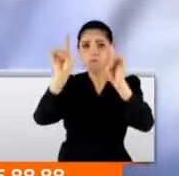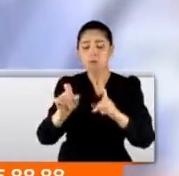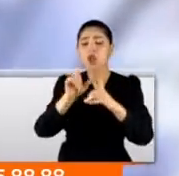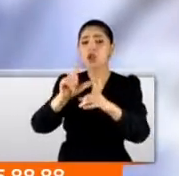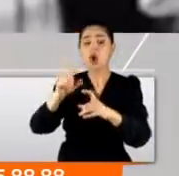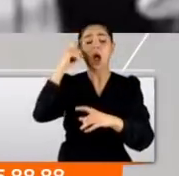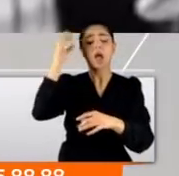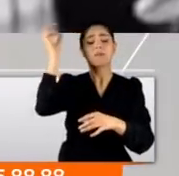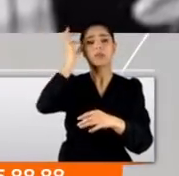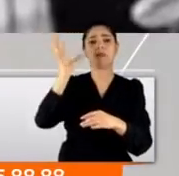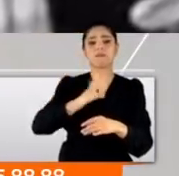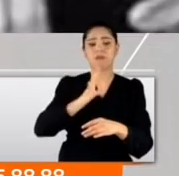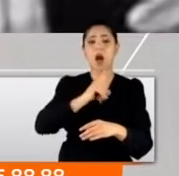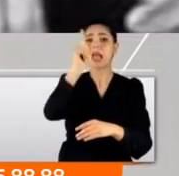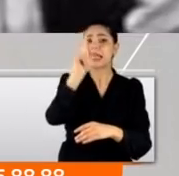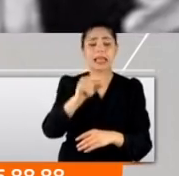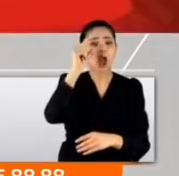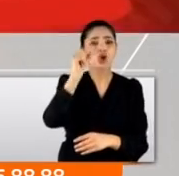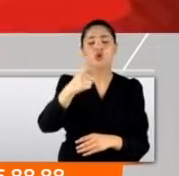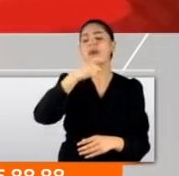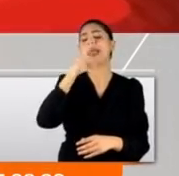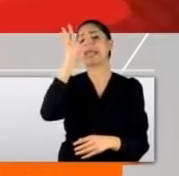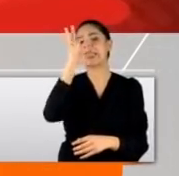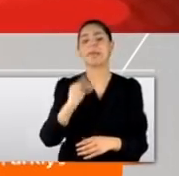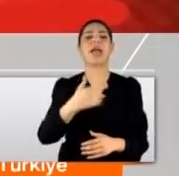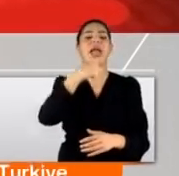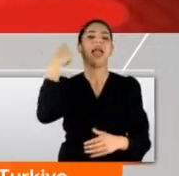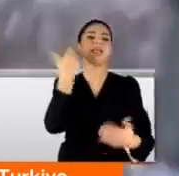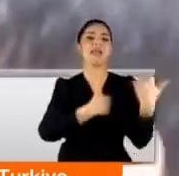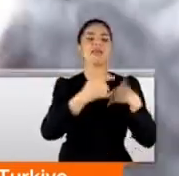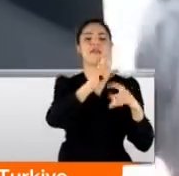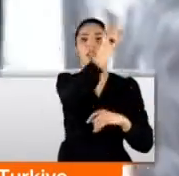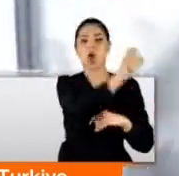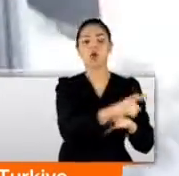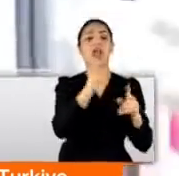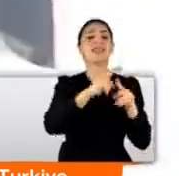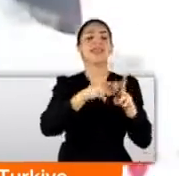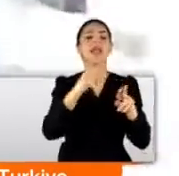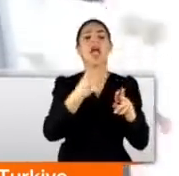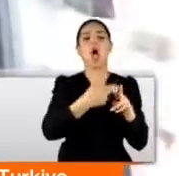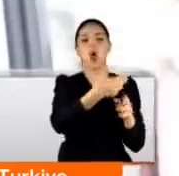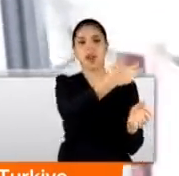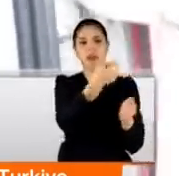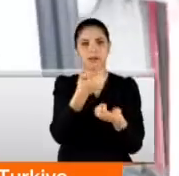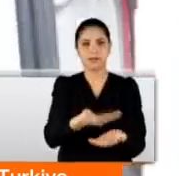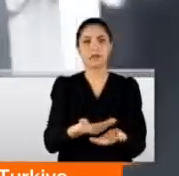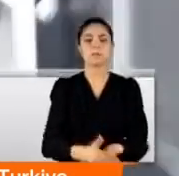akıllara gelmişti. Tabi ilk şüpheli eski sevgili Ümit Can Uygundu. DNA örneği bu nedenle alındı.